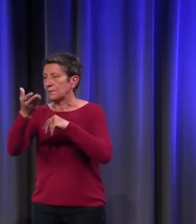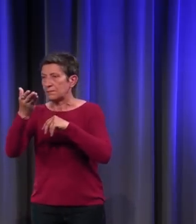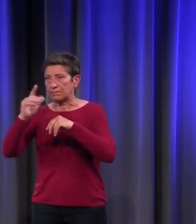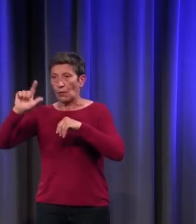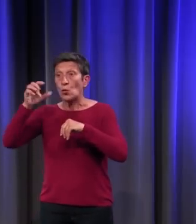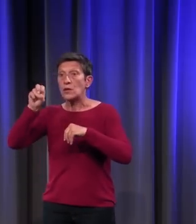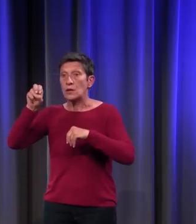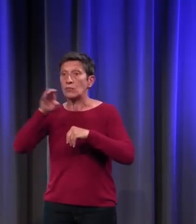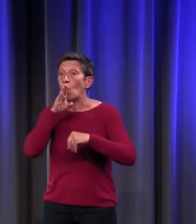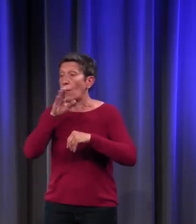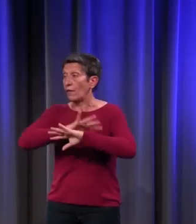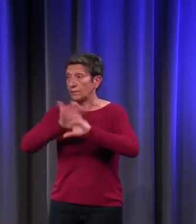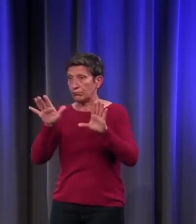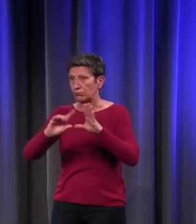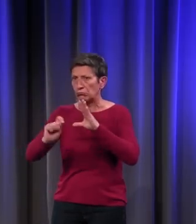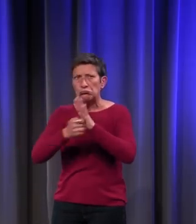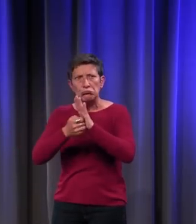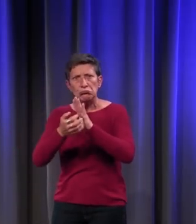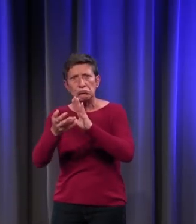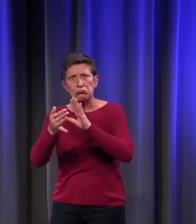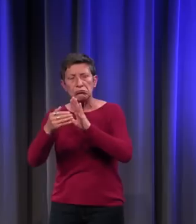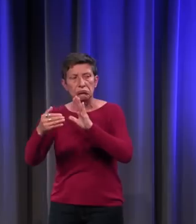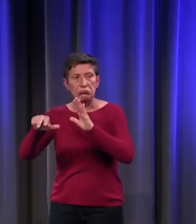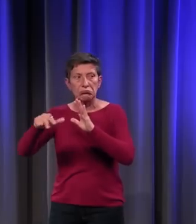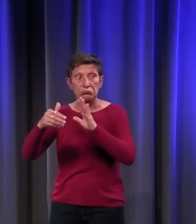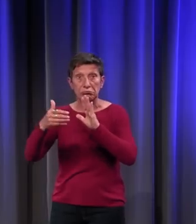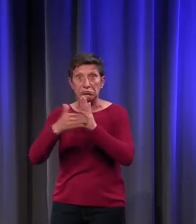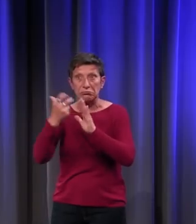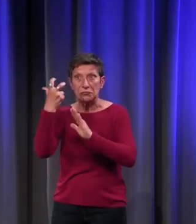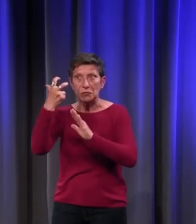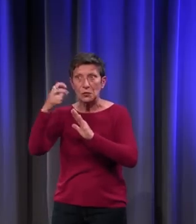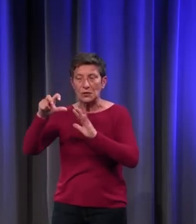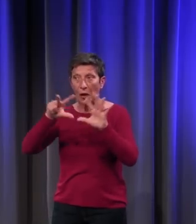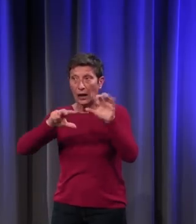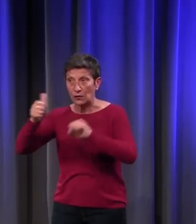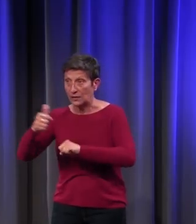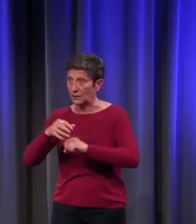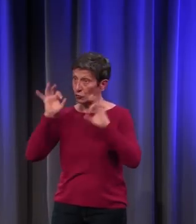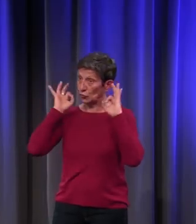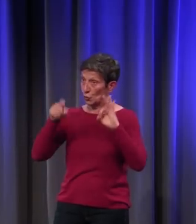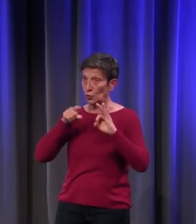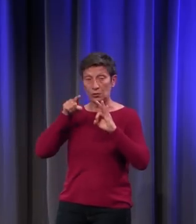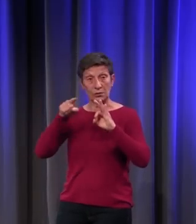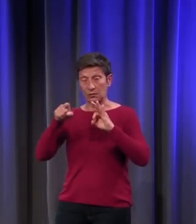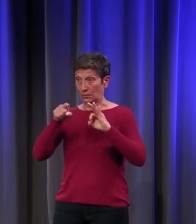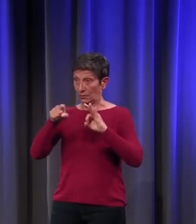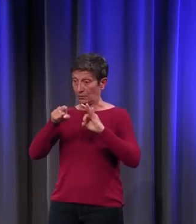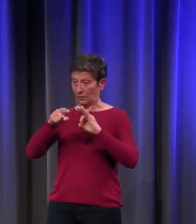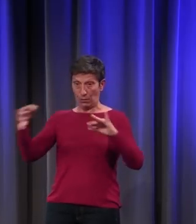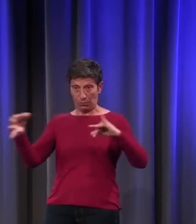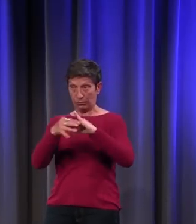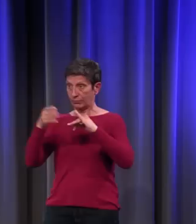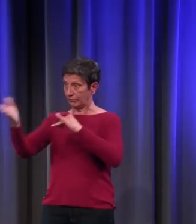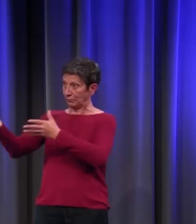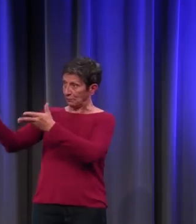'Orléans, frère de Charles VI, en 1386. Elle apporte à la cour de France cette mode du noir et la mode